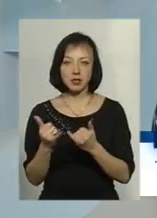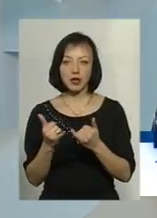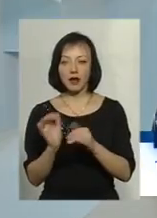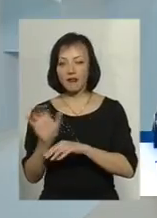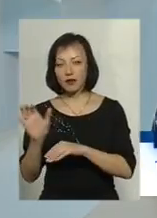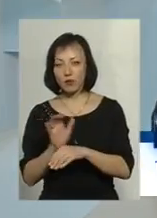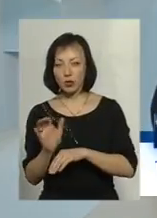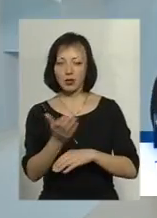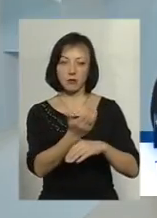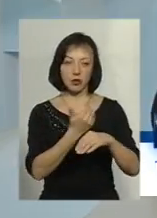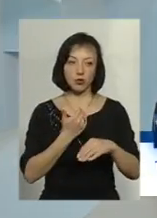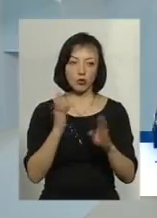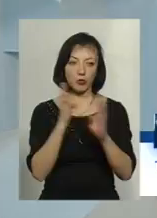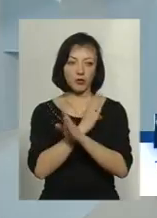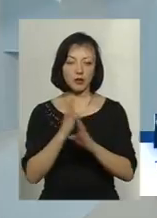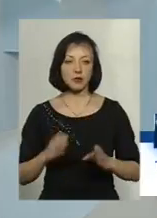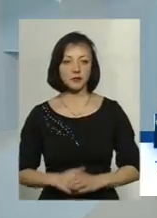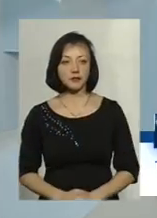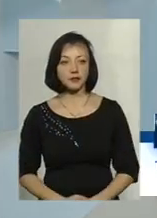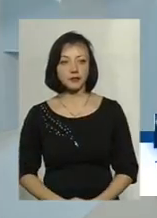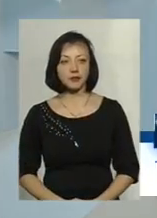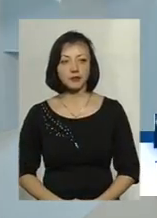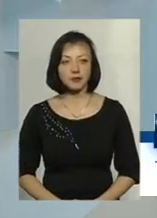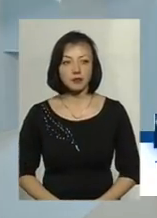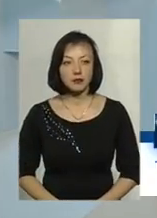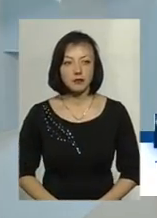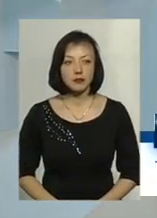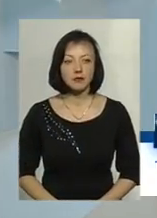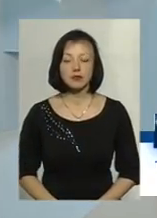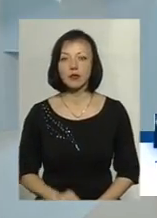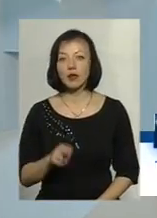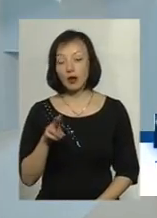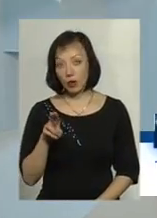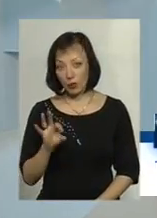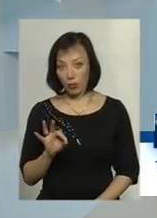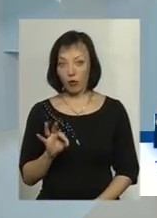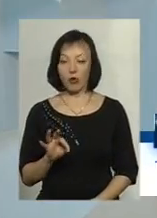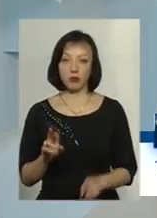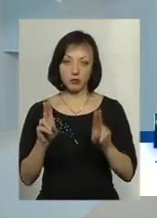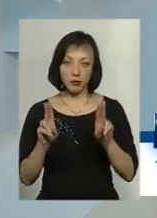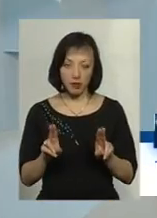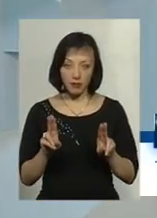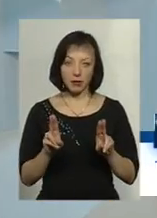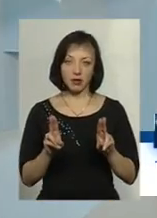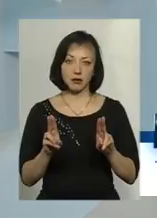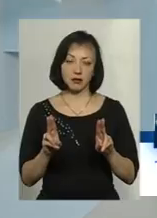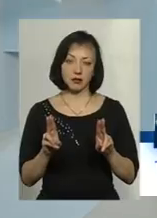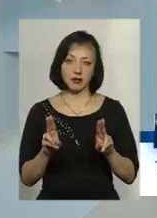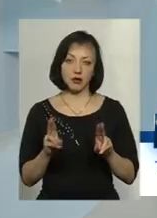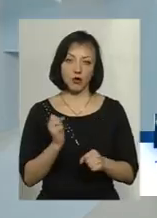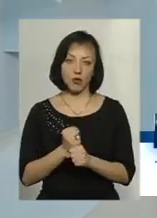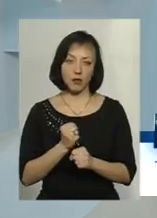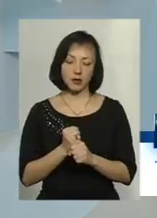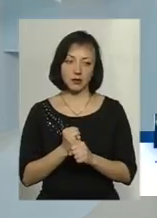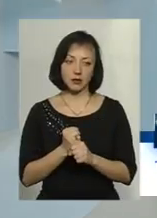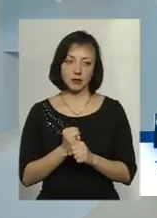продуктів згорання, і вентиляцію приміщень. По типових проєктах, як правило, робиться